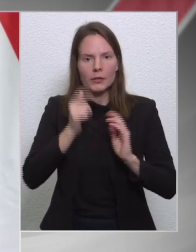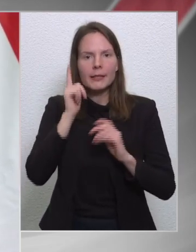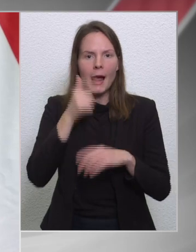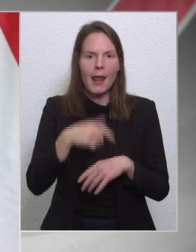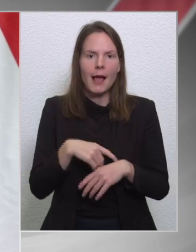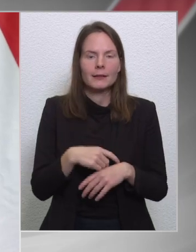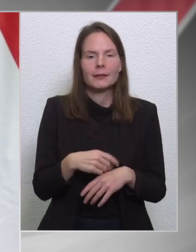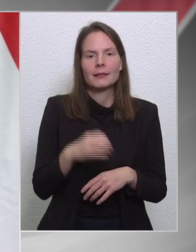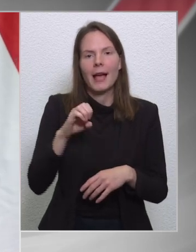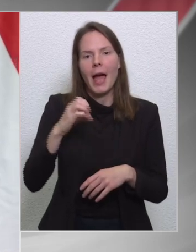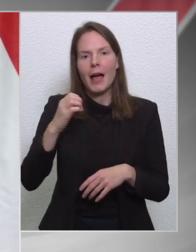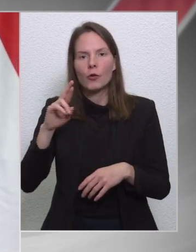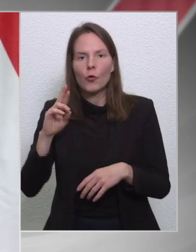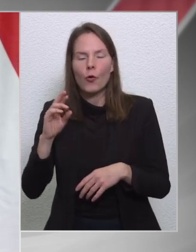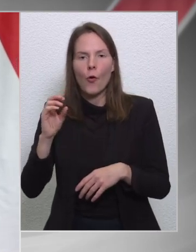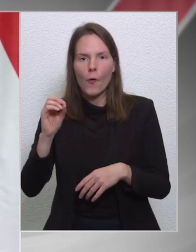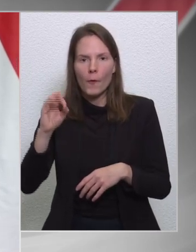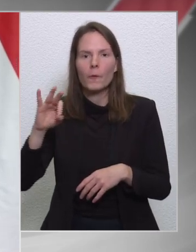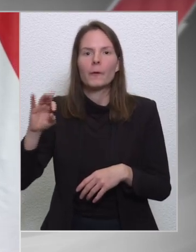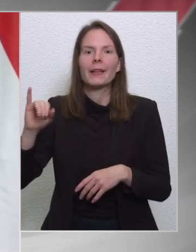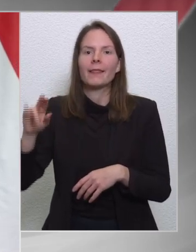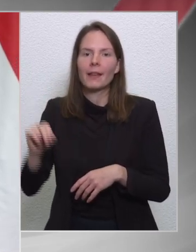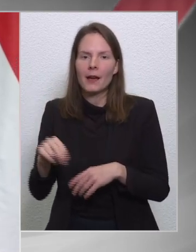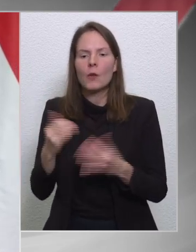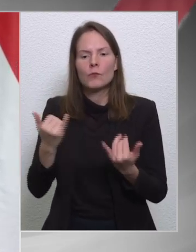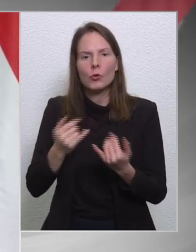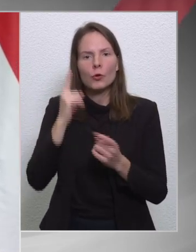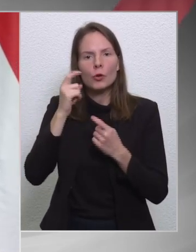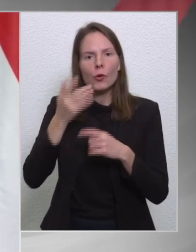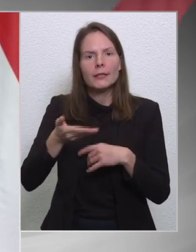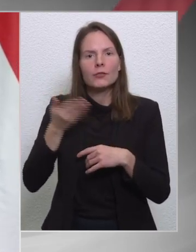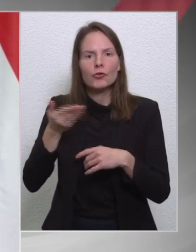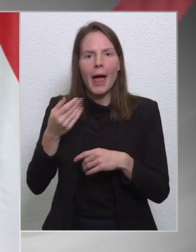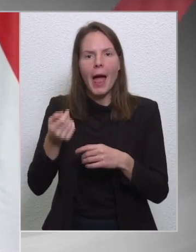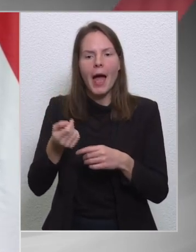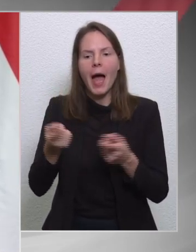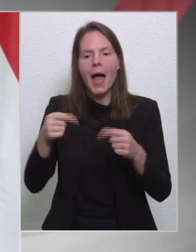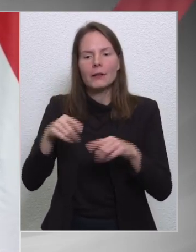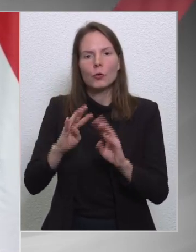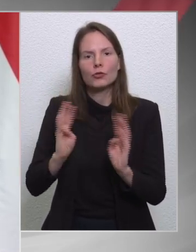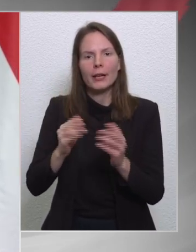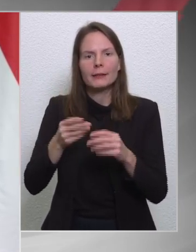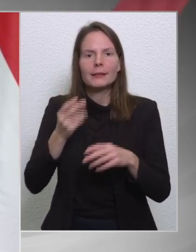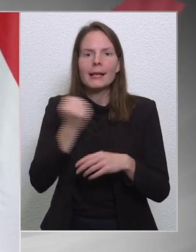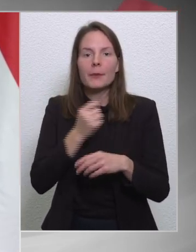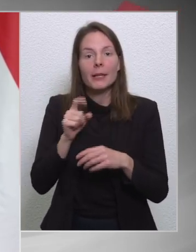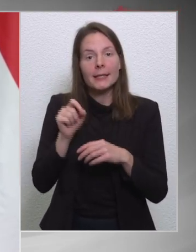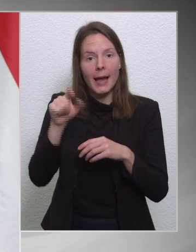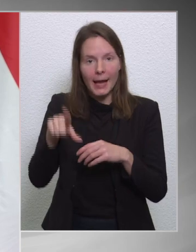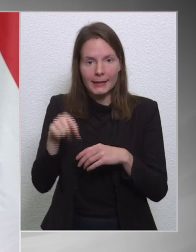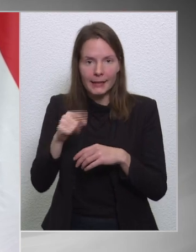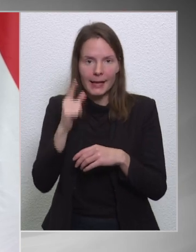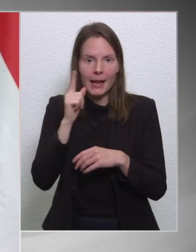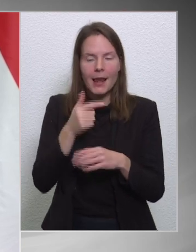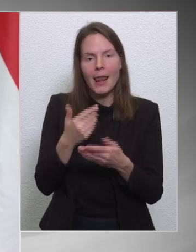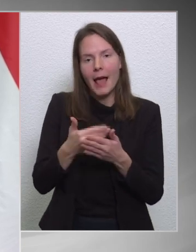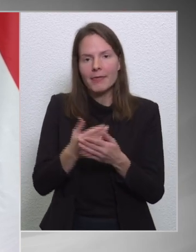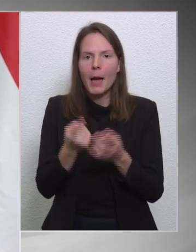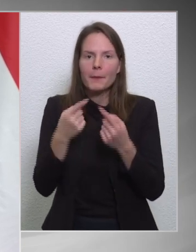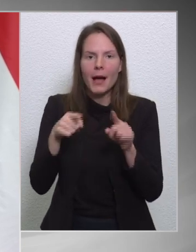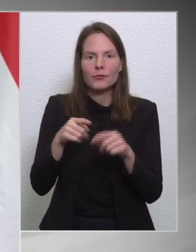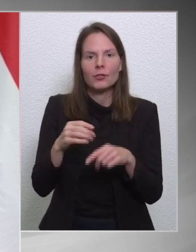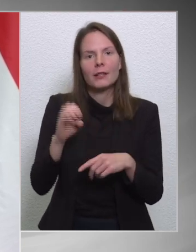hallottuk, hogy a csehelnökség azon gondolkozik, hogy a december 12-én lenne egy másik ECOFIN, és annak a napi rendi pontján